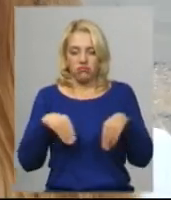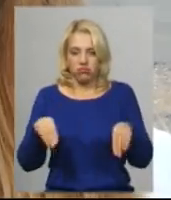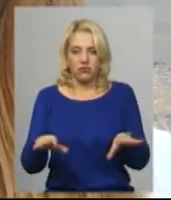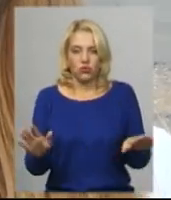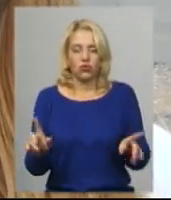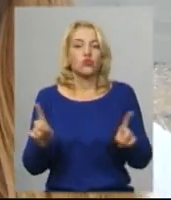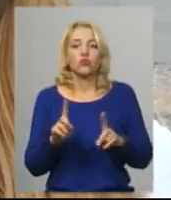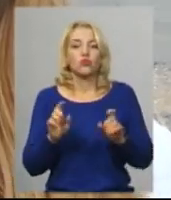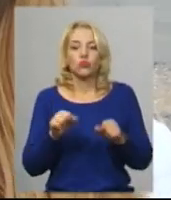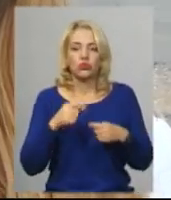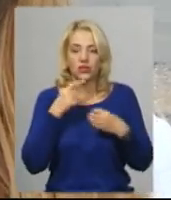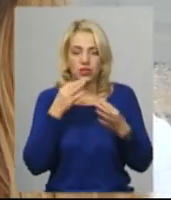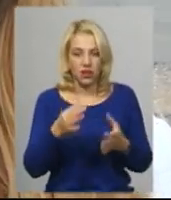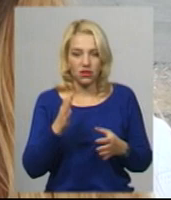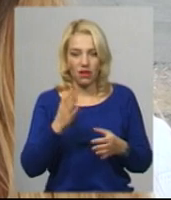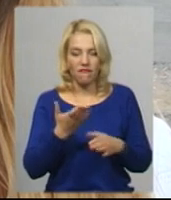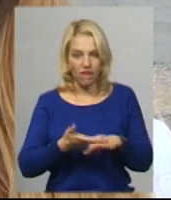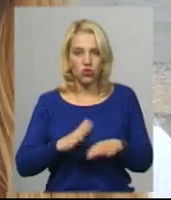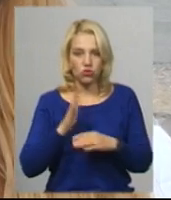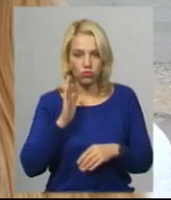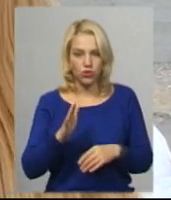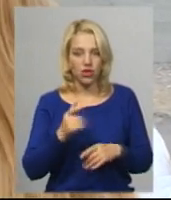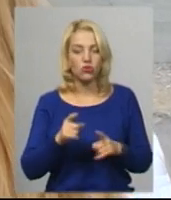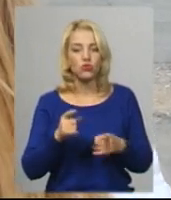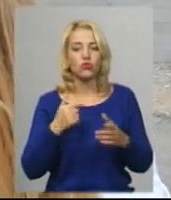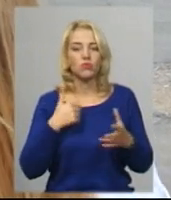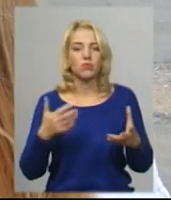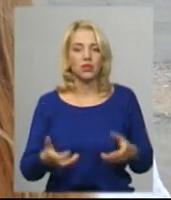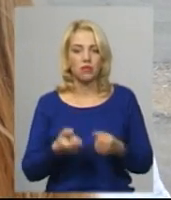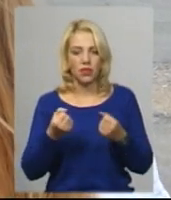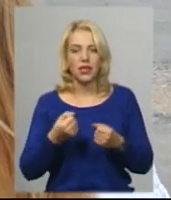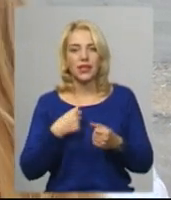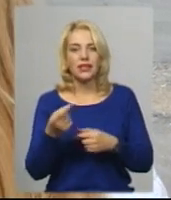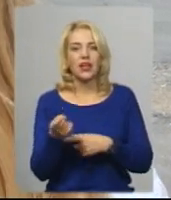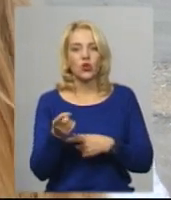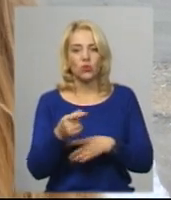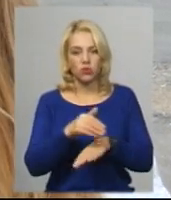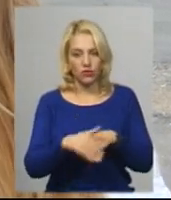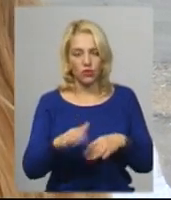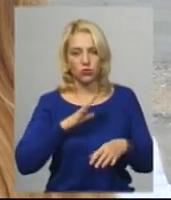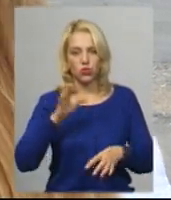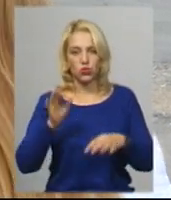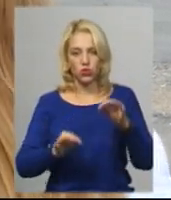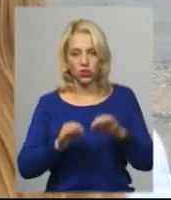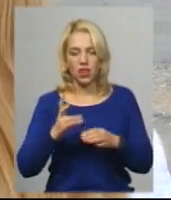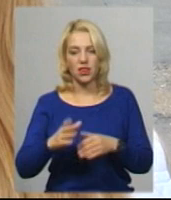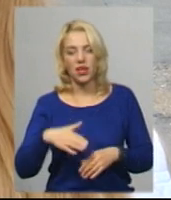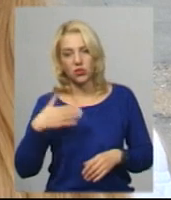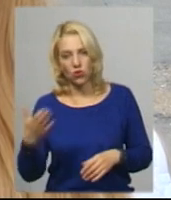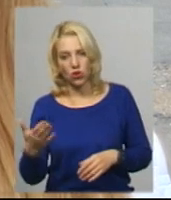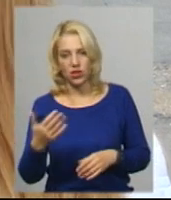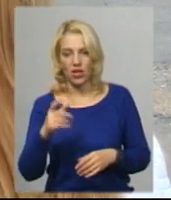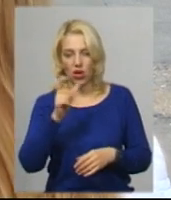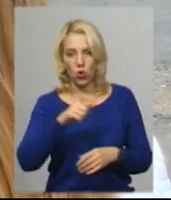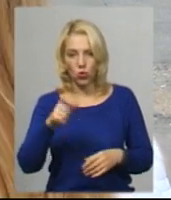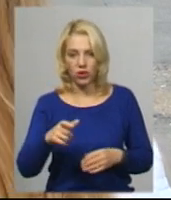буде важко, тому що ми підтримали недавно мешканців Тернопільської, ми судилися на стороні мешканців,